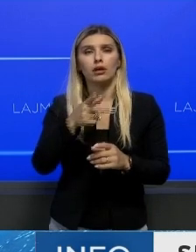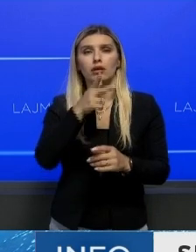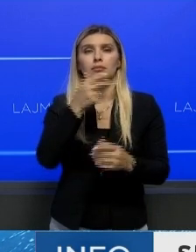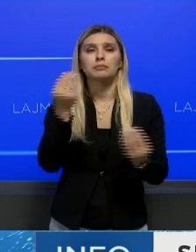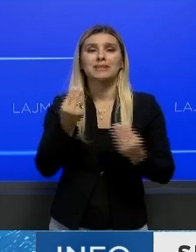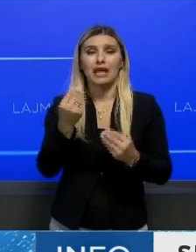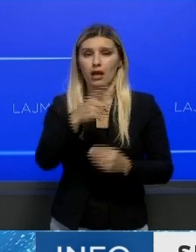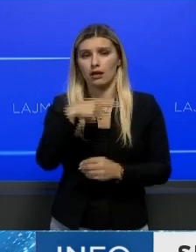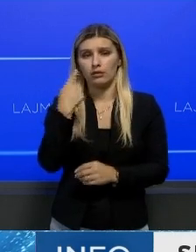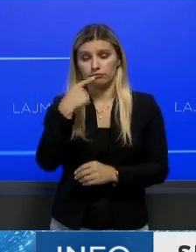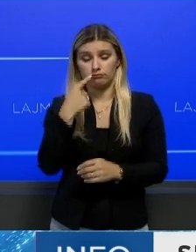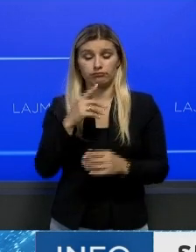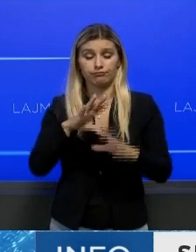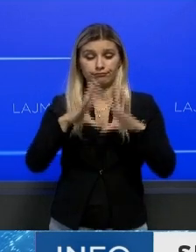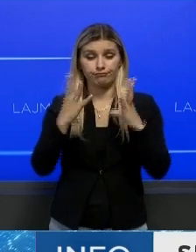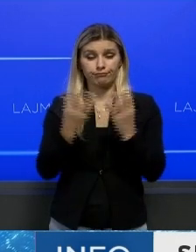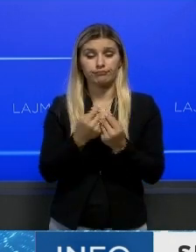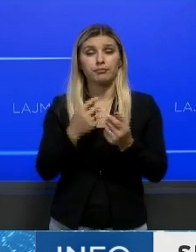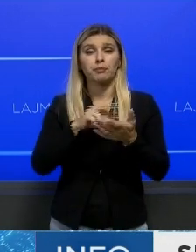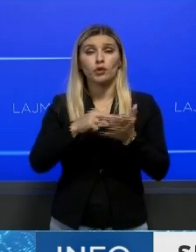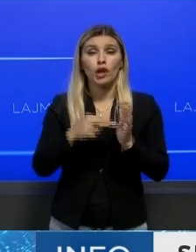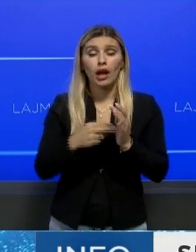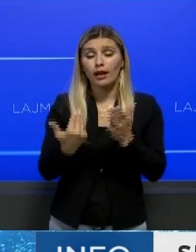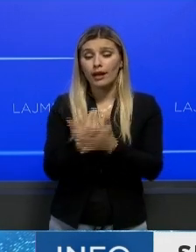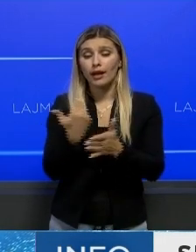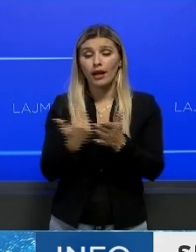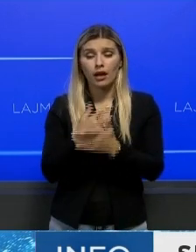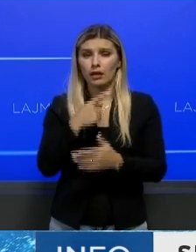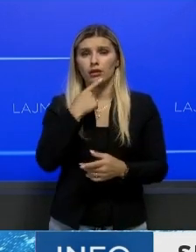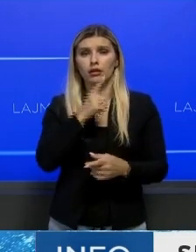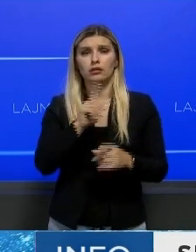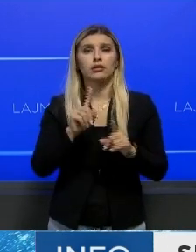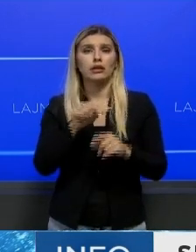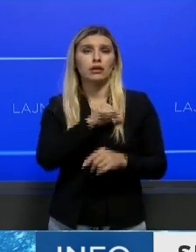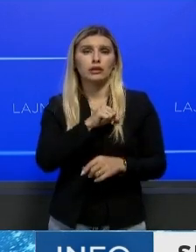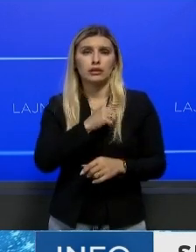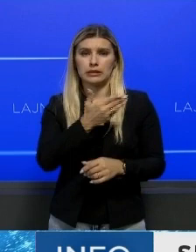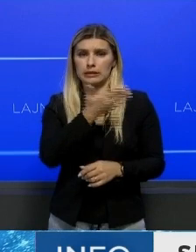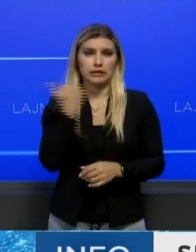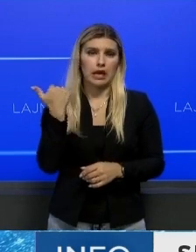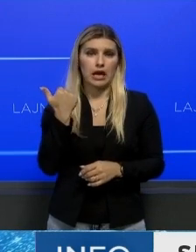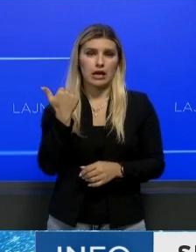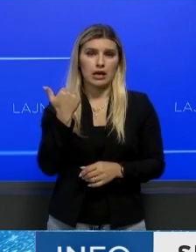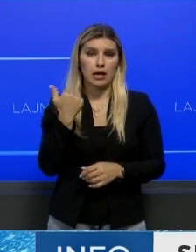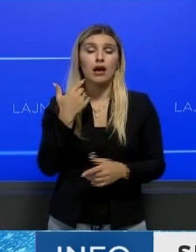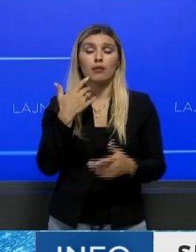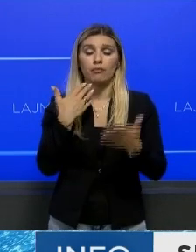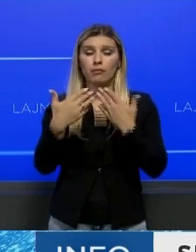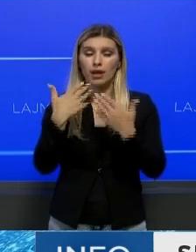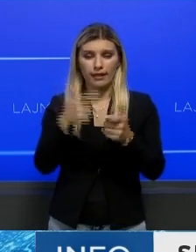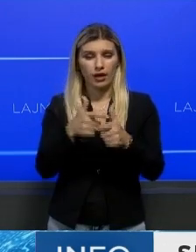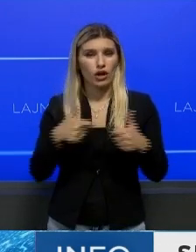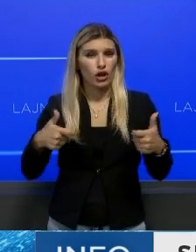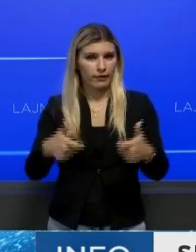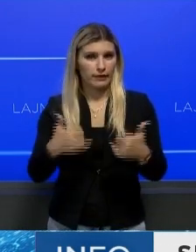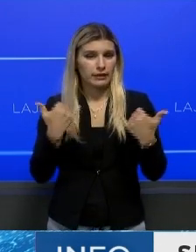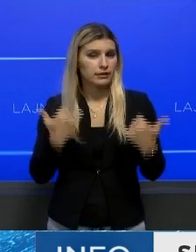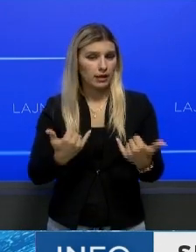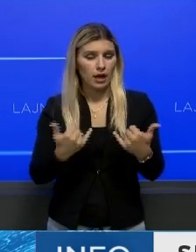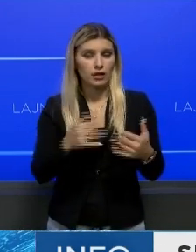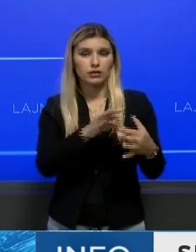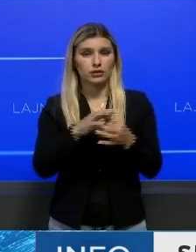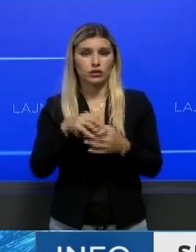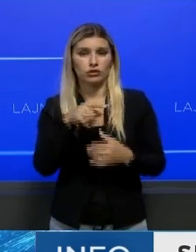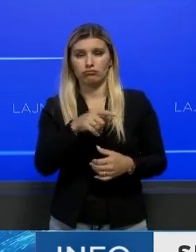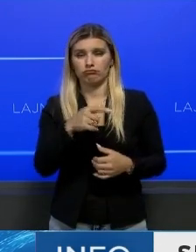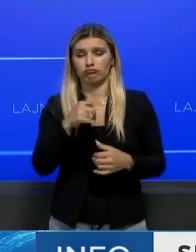duke thënë se kufizimi prokuroris në këta aspekt nuk është një interesta skujt. Konferenca mbe curinë e qështjes në rastin e